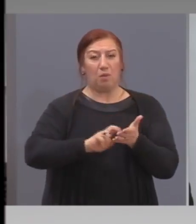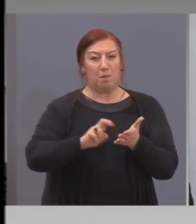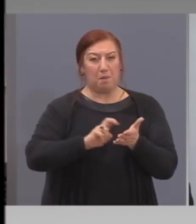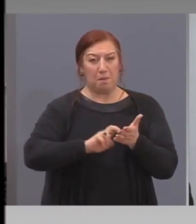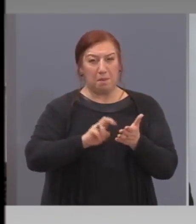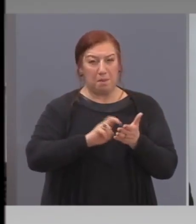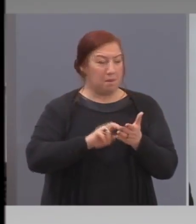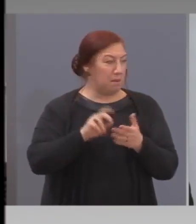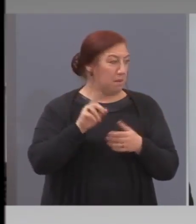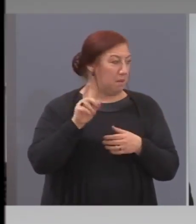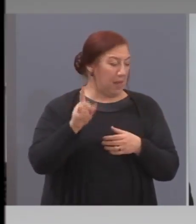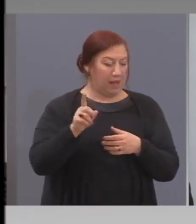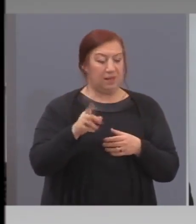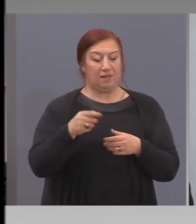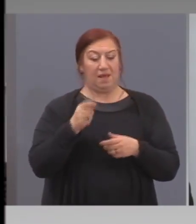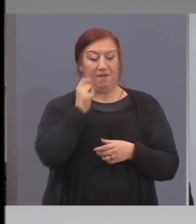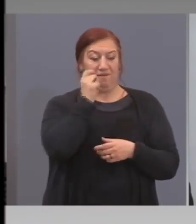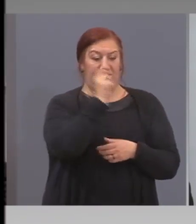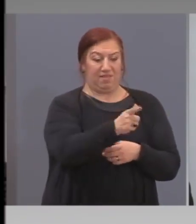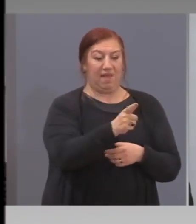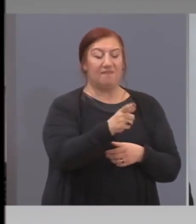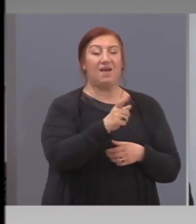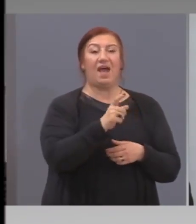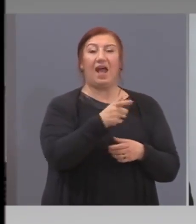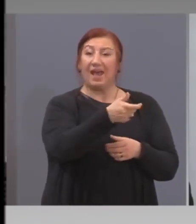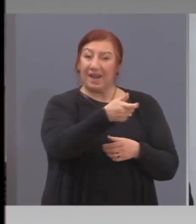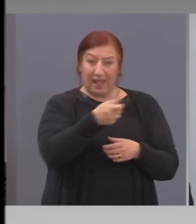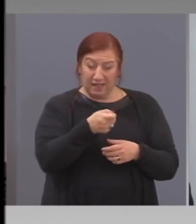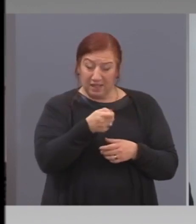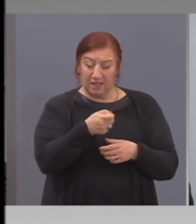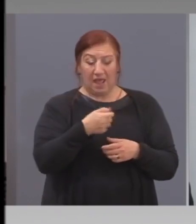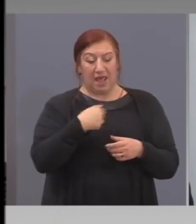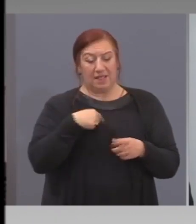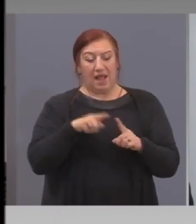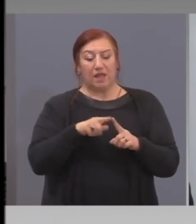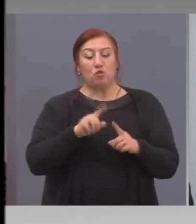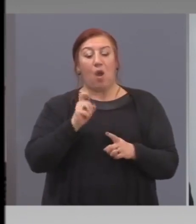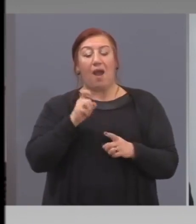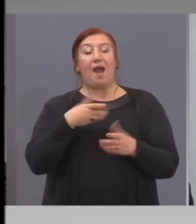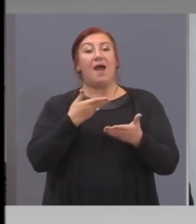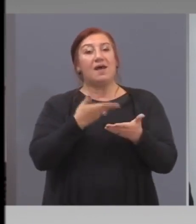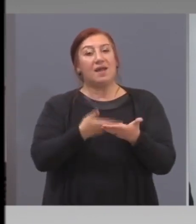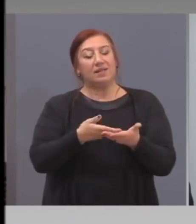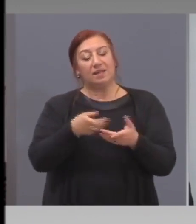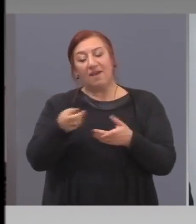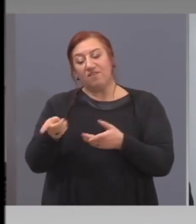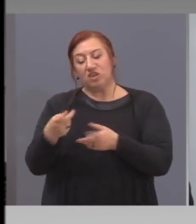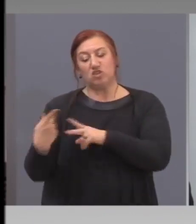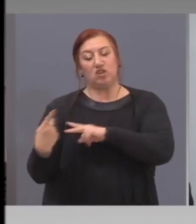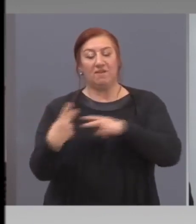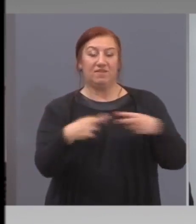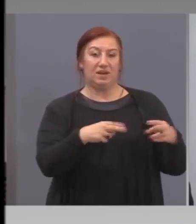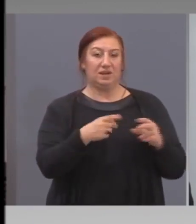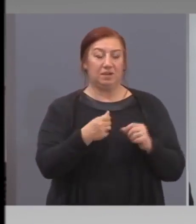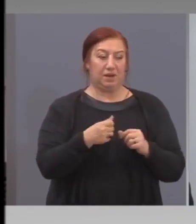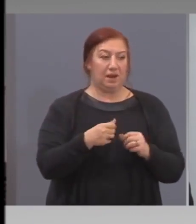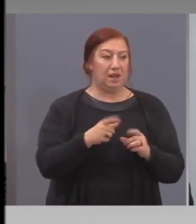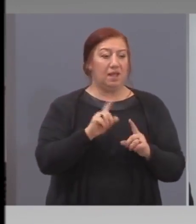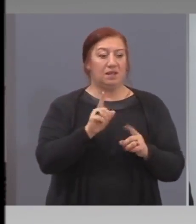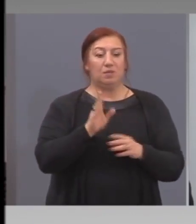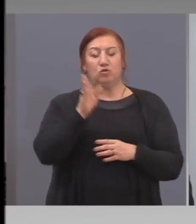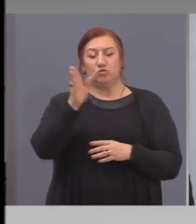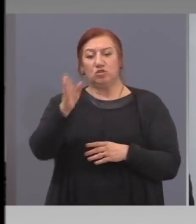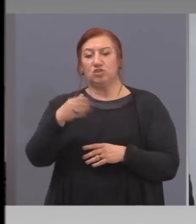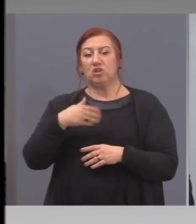върне кредита, ще сме гарант. Това значи гарант. но съответно като отивеш в банката не мога да кажеш имаме и до 1500